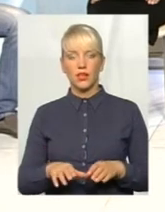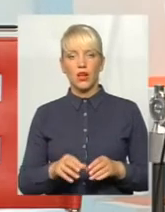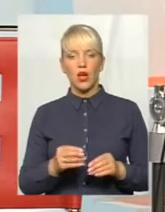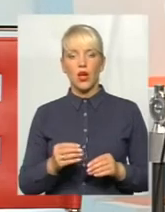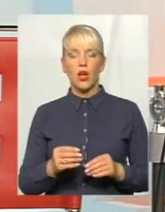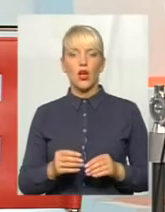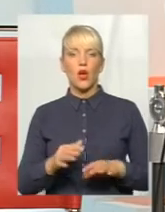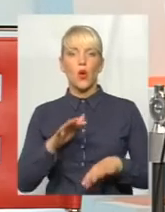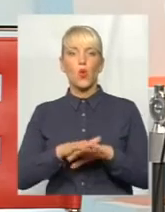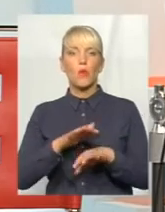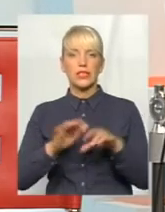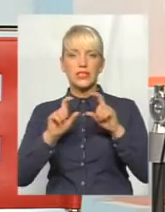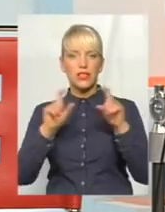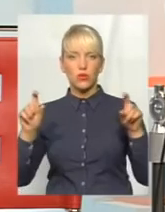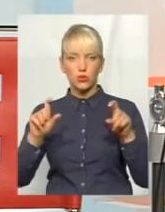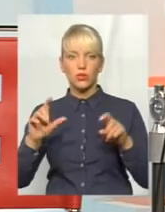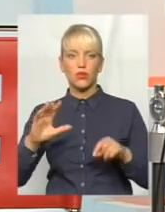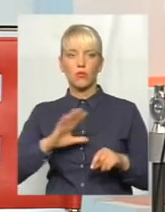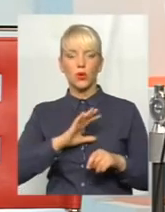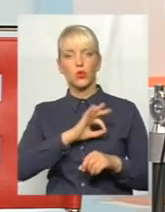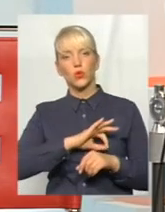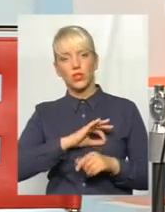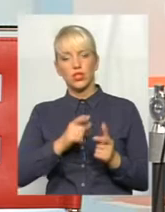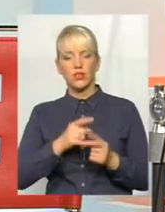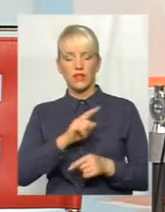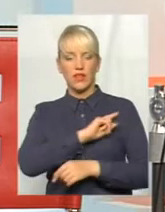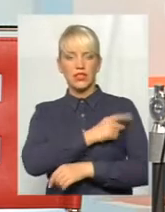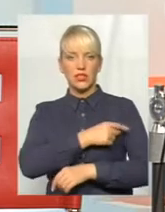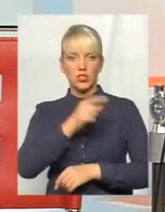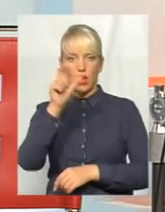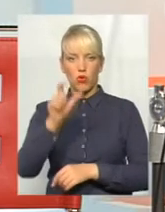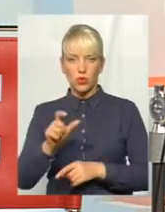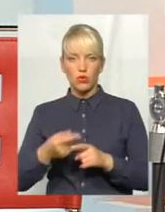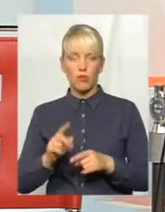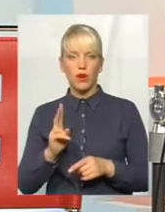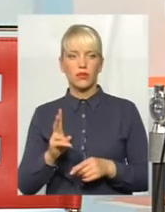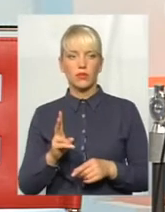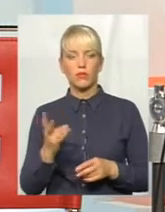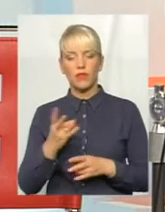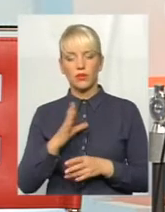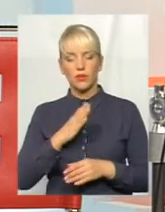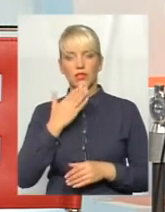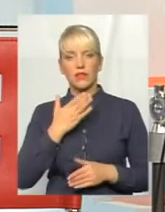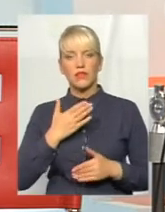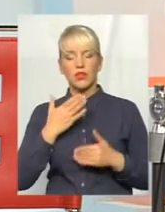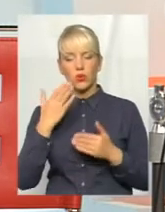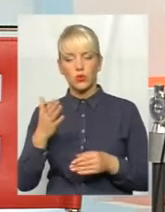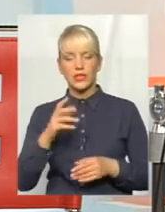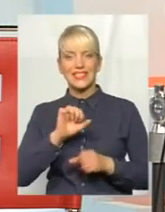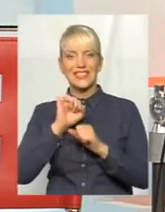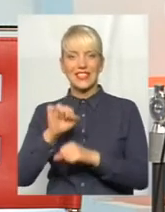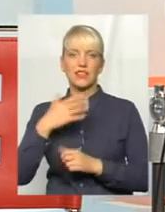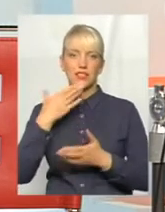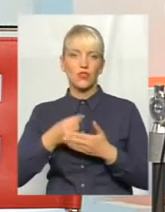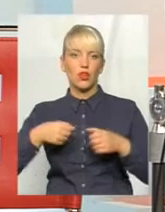установа, і будь-яка юридична чи фізична особа наділення правами звернутися за захистом своїх прав до суду.